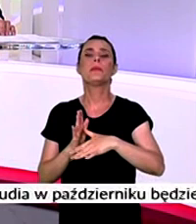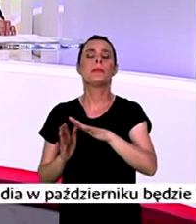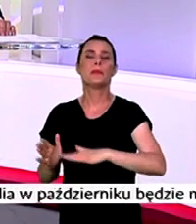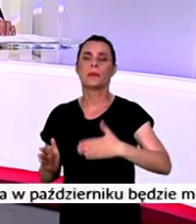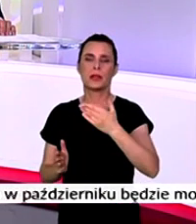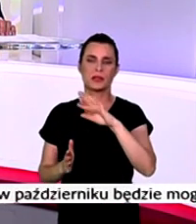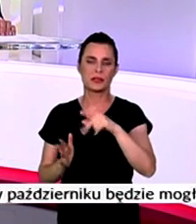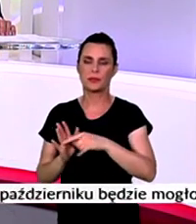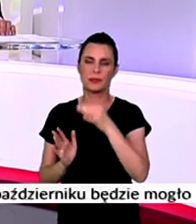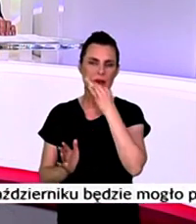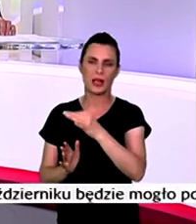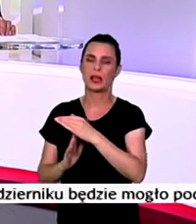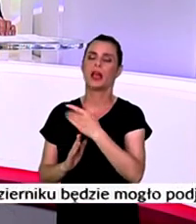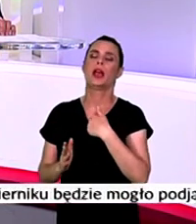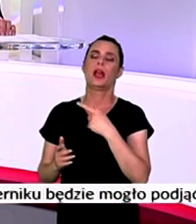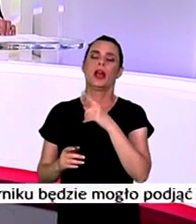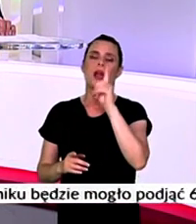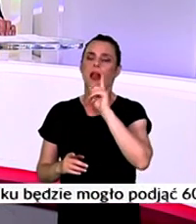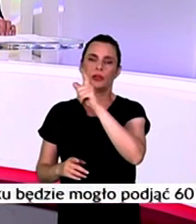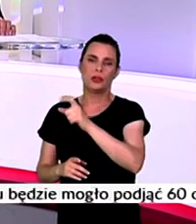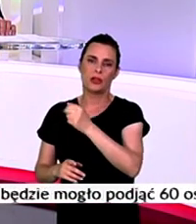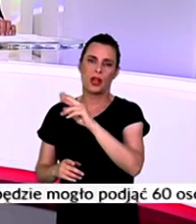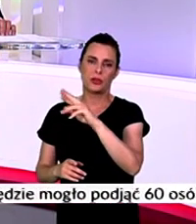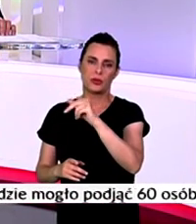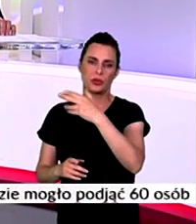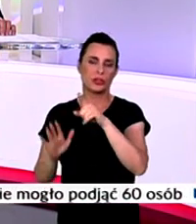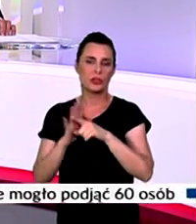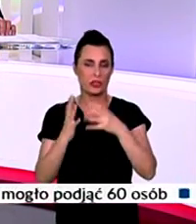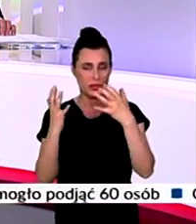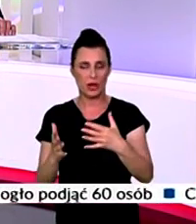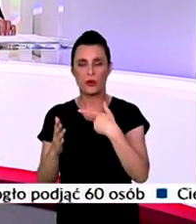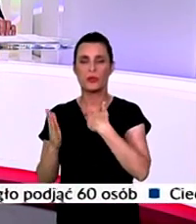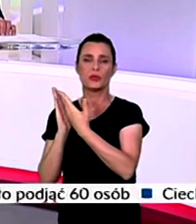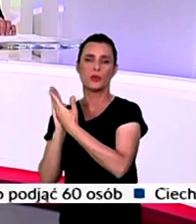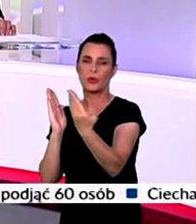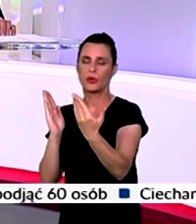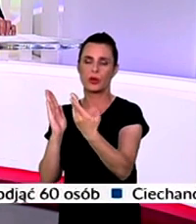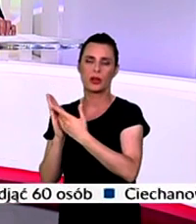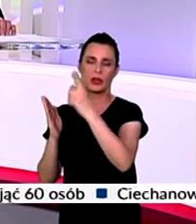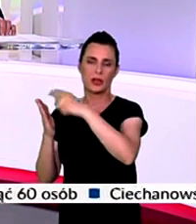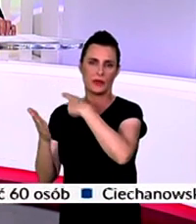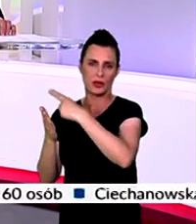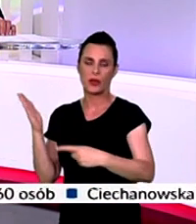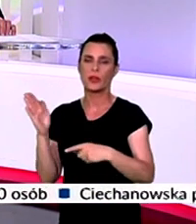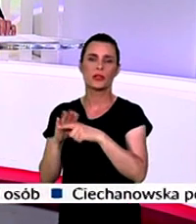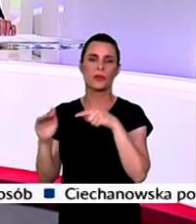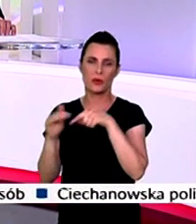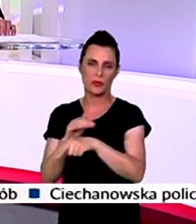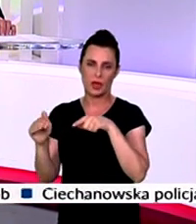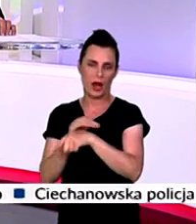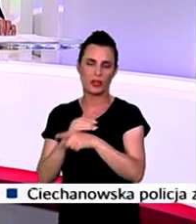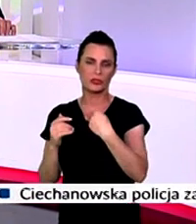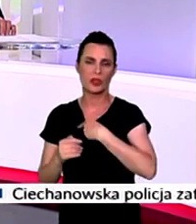zadają Donaldowi Tuskowi i opozycji. Czy chciałby pan zburzyć mur i pozwolić zalać Polskę nielegalnymi imigrantami?